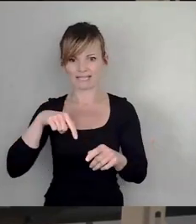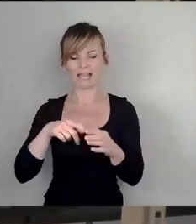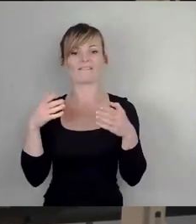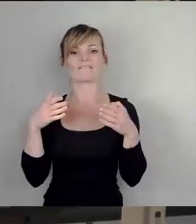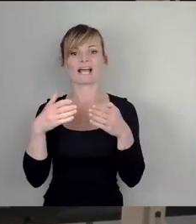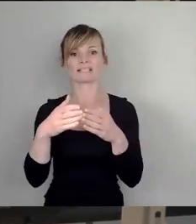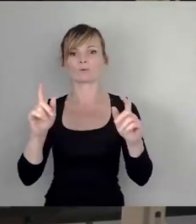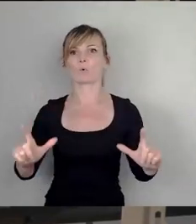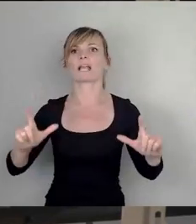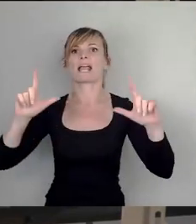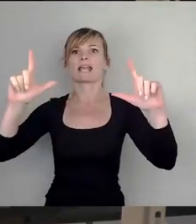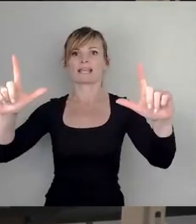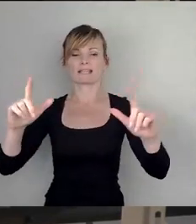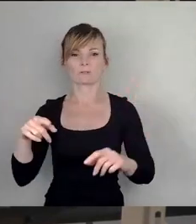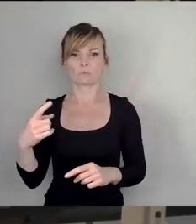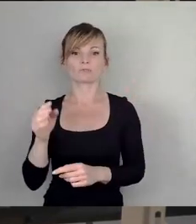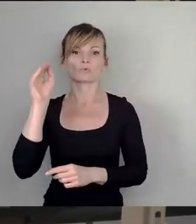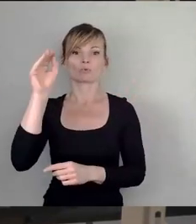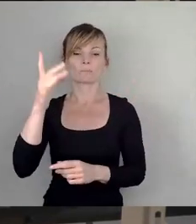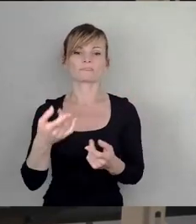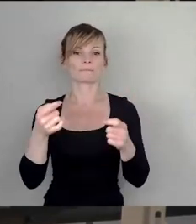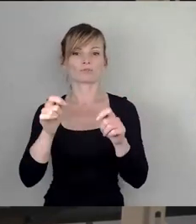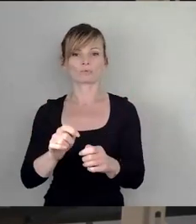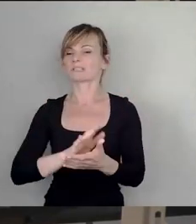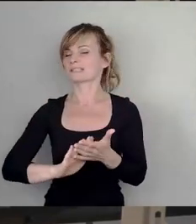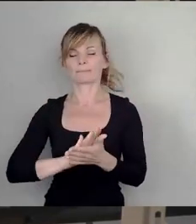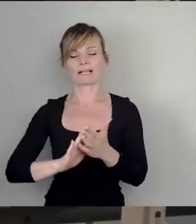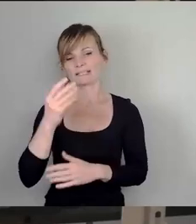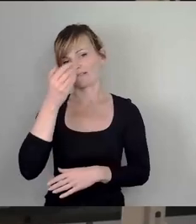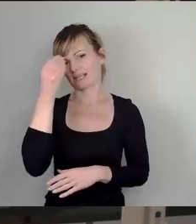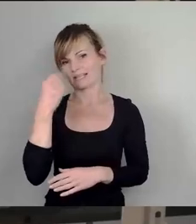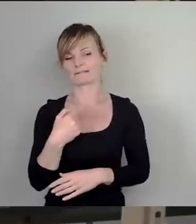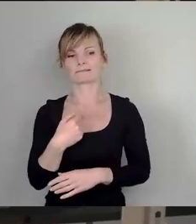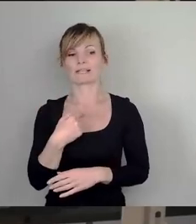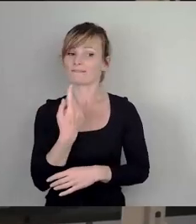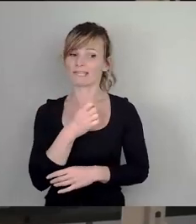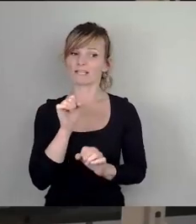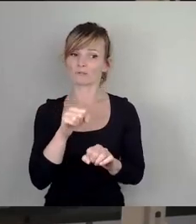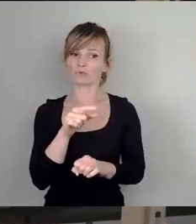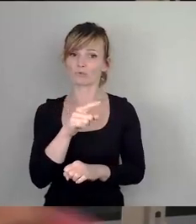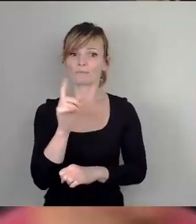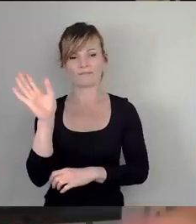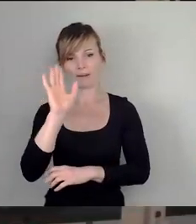wieder bei künftigen Beschlüssen vergessen. Wir werden dem zustimmen. Ich verabschiede mich.